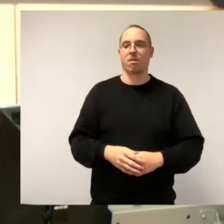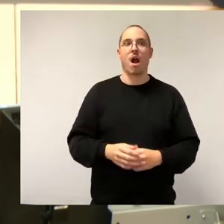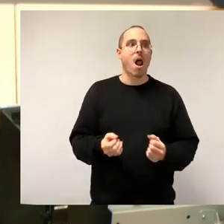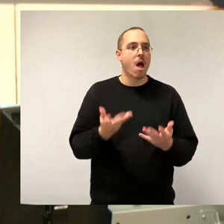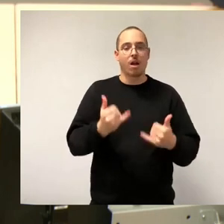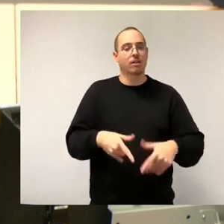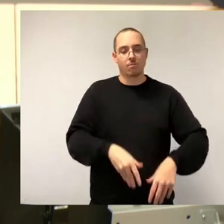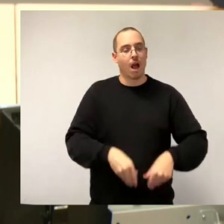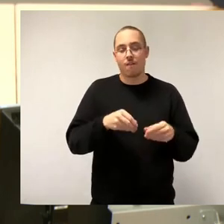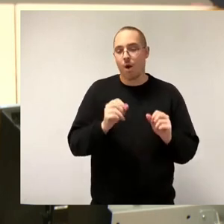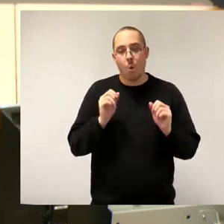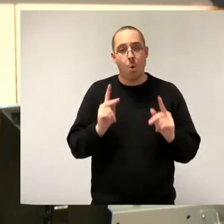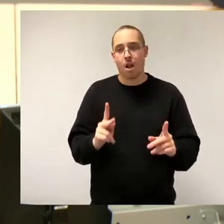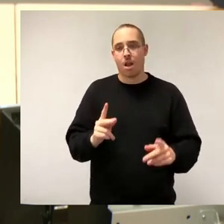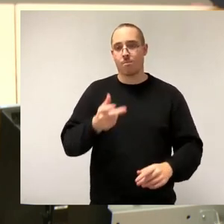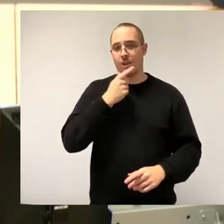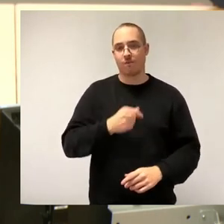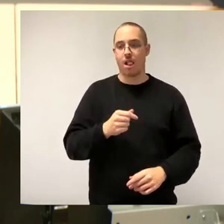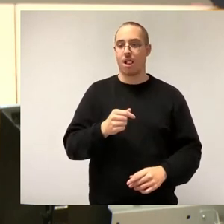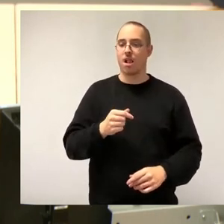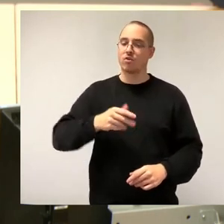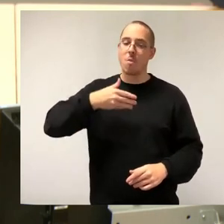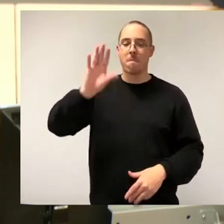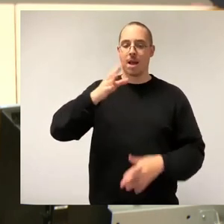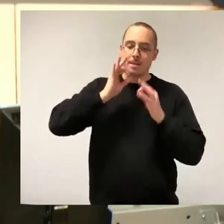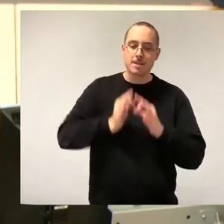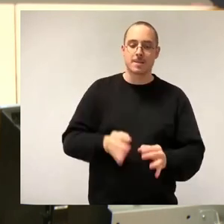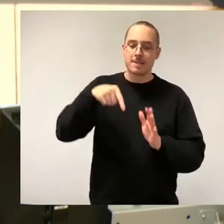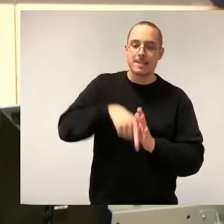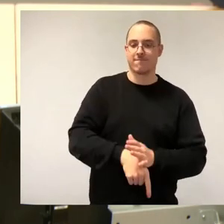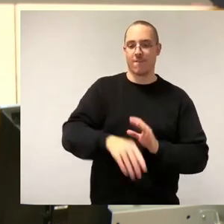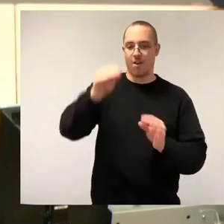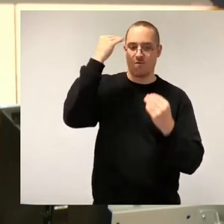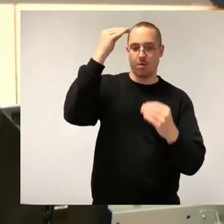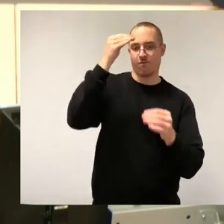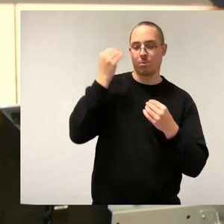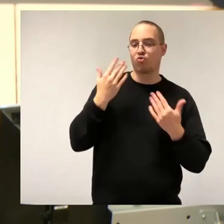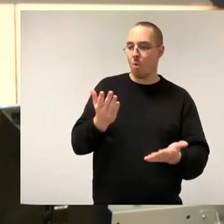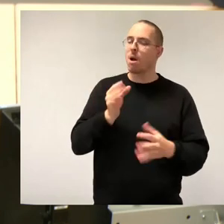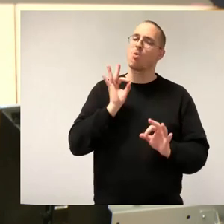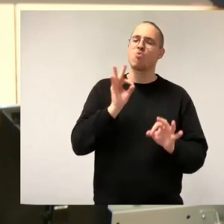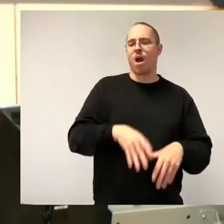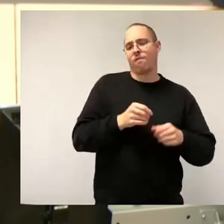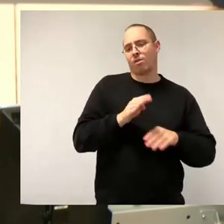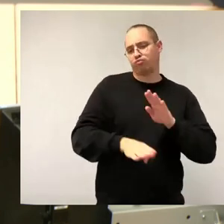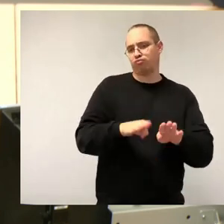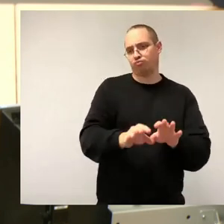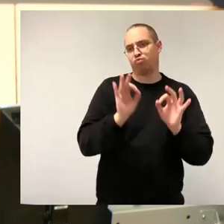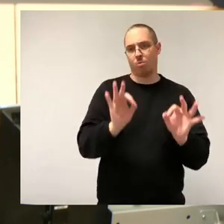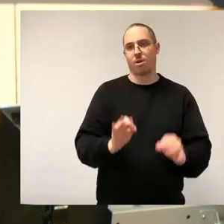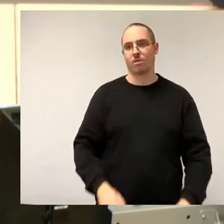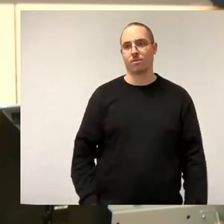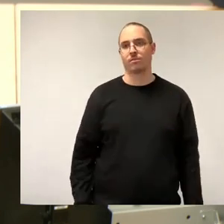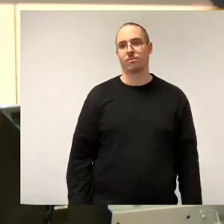ich mir da auch noch mehr Tiefe und mehr Information. Aber ich glaube, wir sind da schon mal auf einem richtigen Weg. Wir bitten